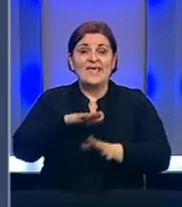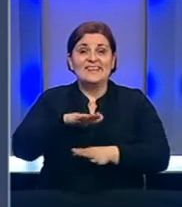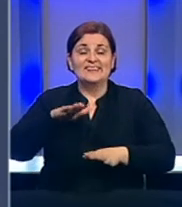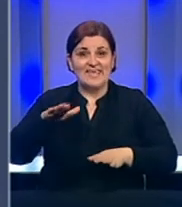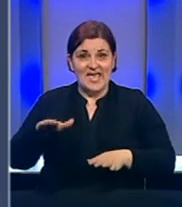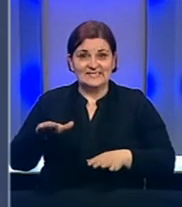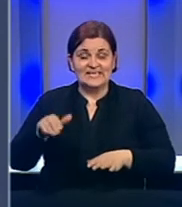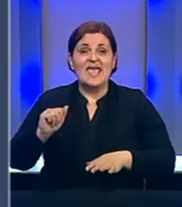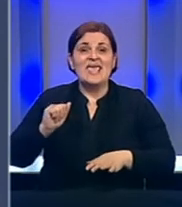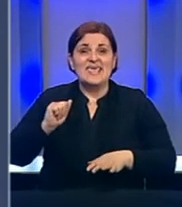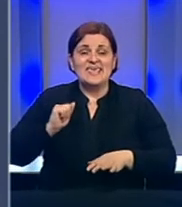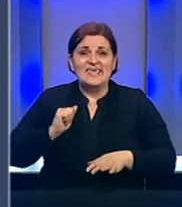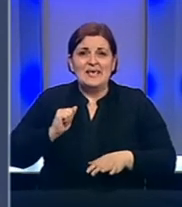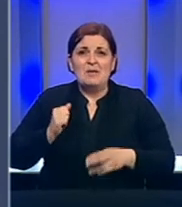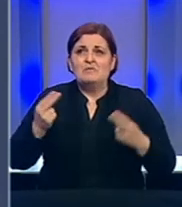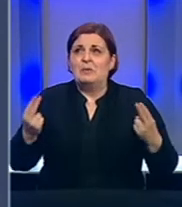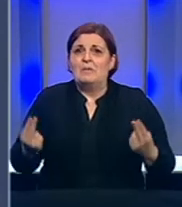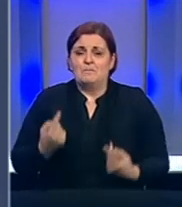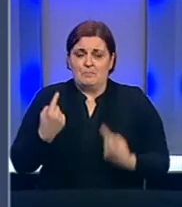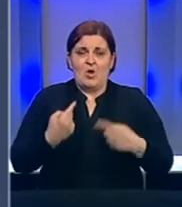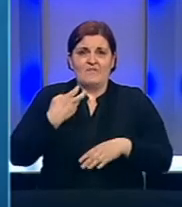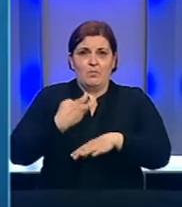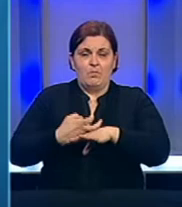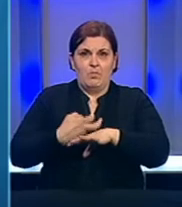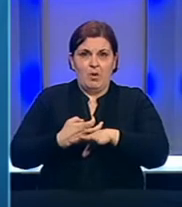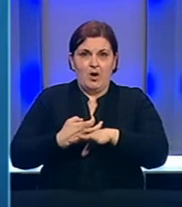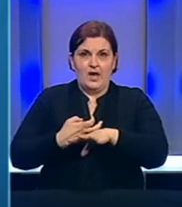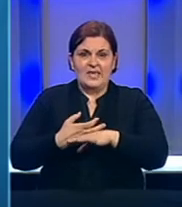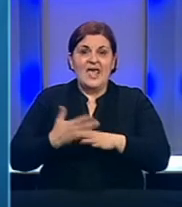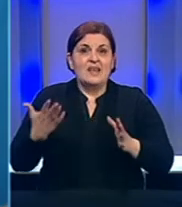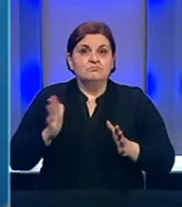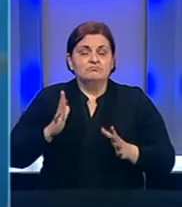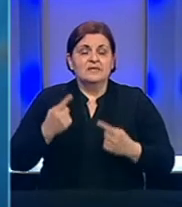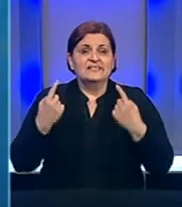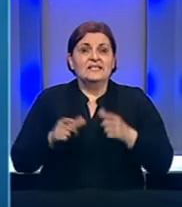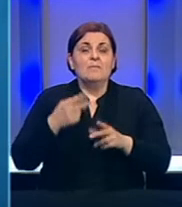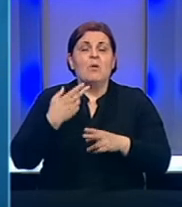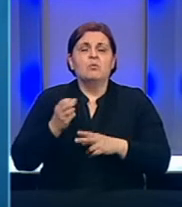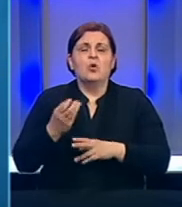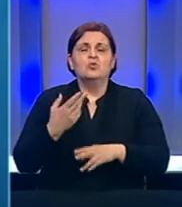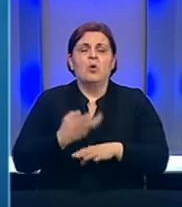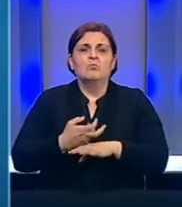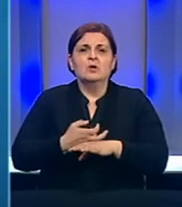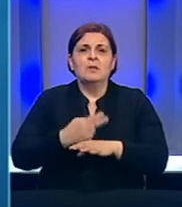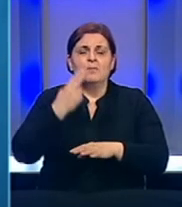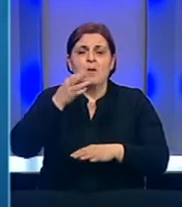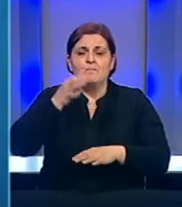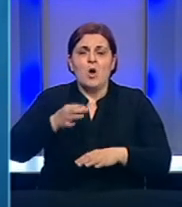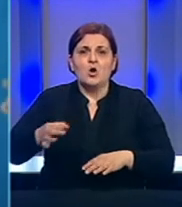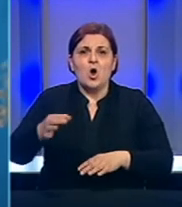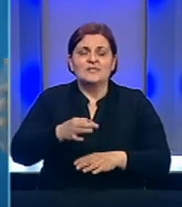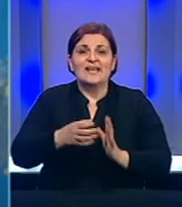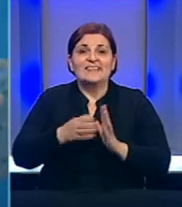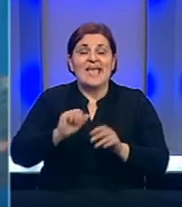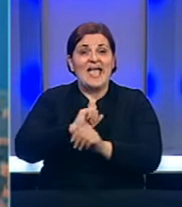imaju uglavnom vrlo blage simptome. Najalarmantnije stanje po broju oboljelih posmatrano po kantonima i